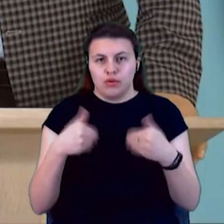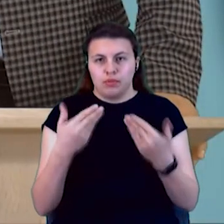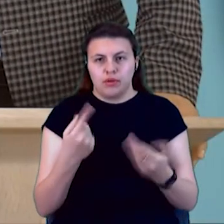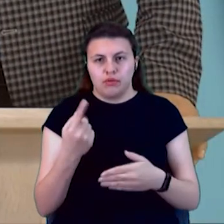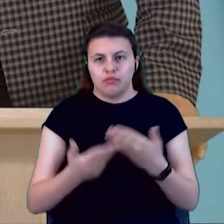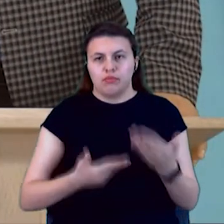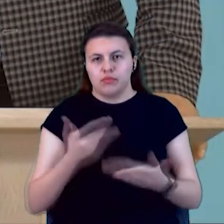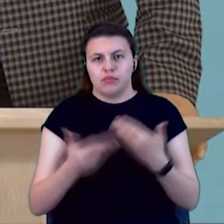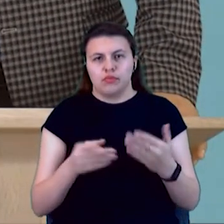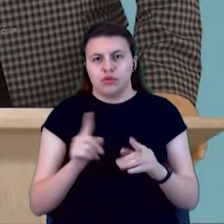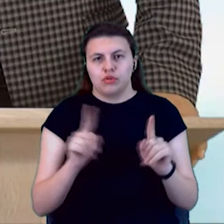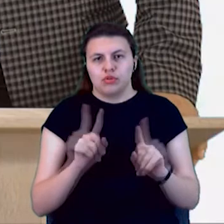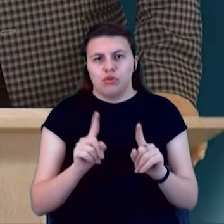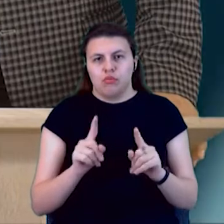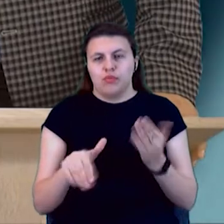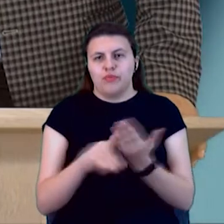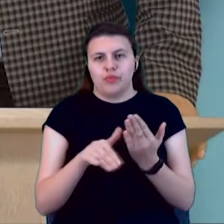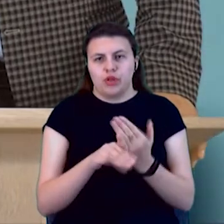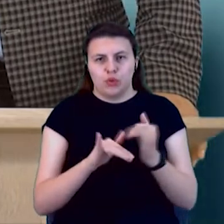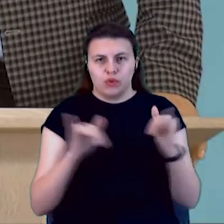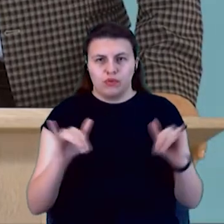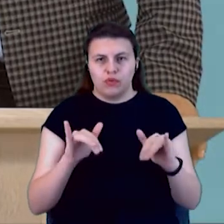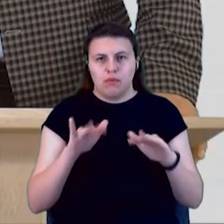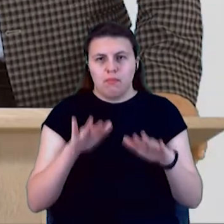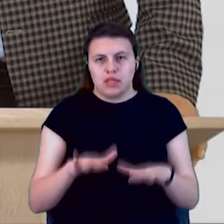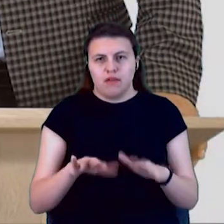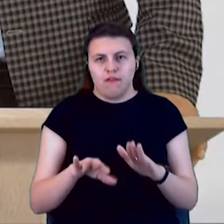сприяти розвитку місцевого виробника?